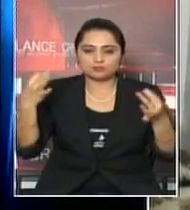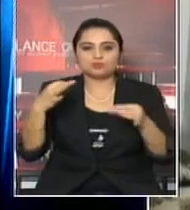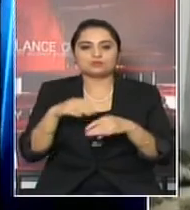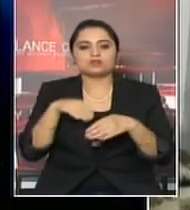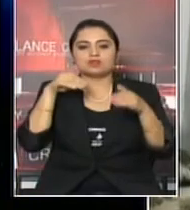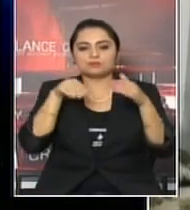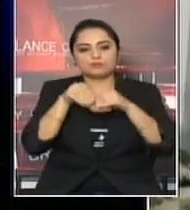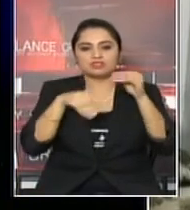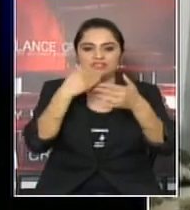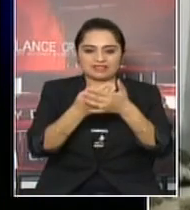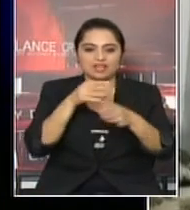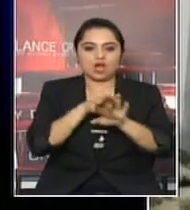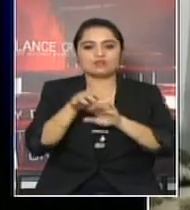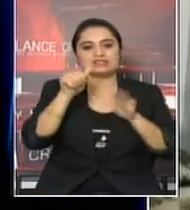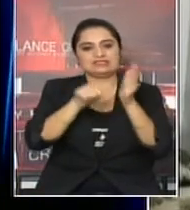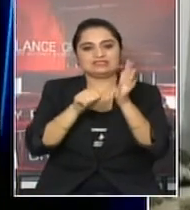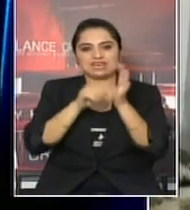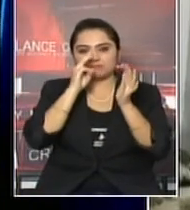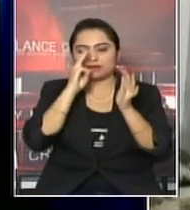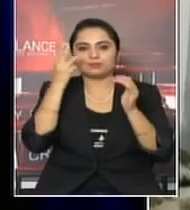अरूलाये चाईं, जिल्लामा रहे को 68